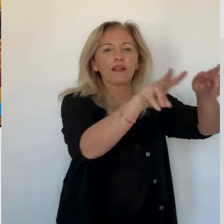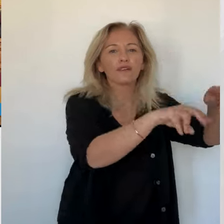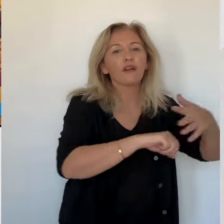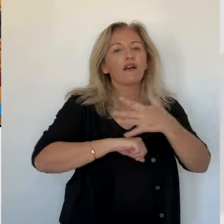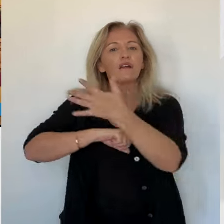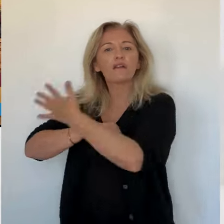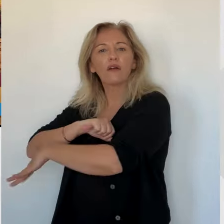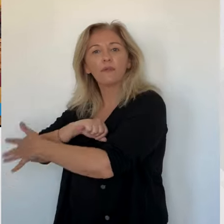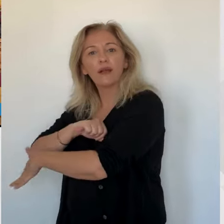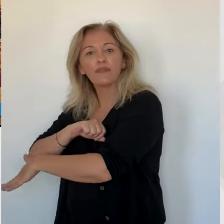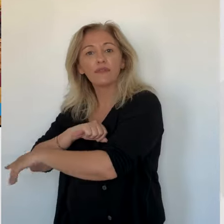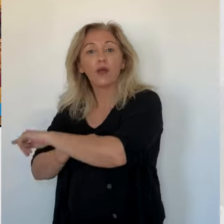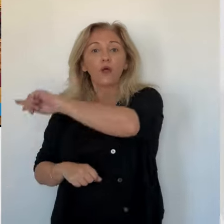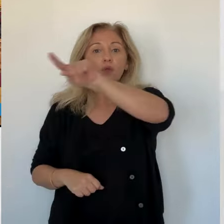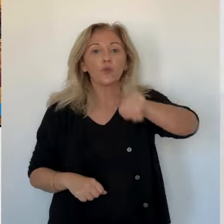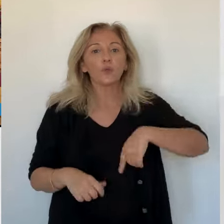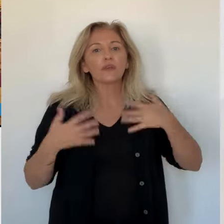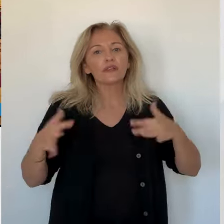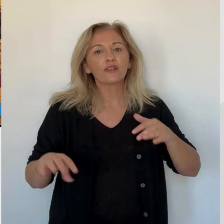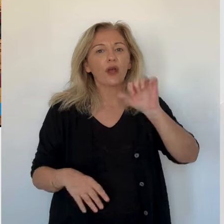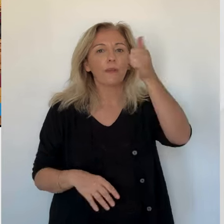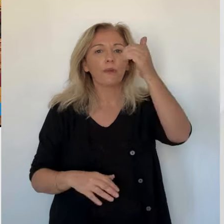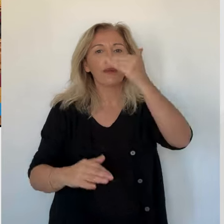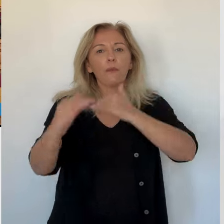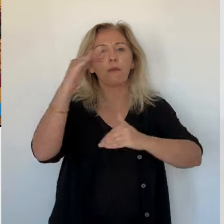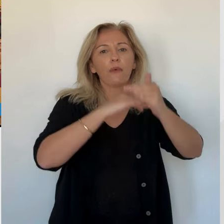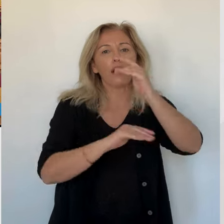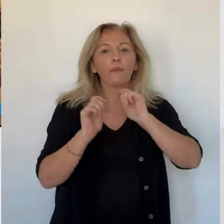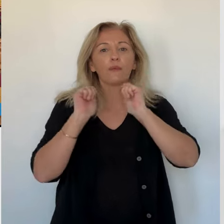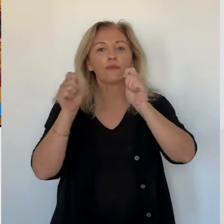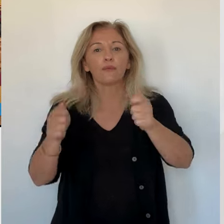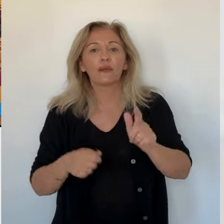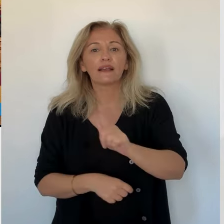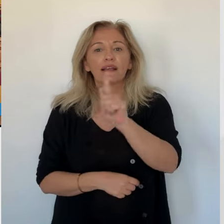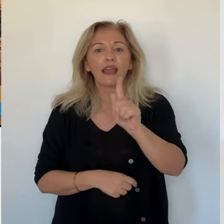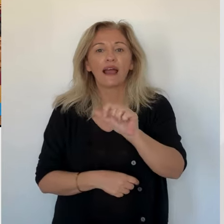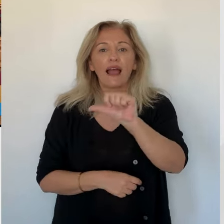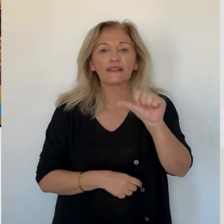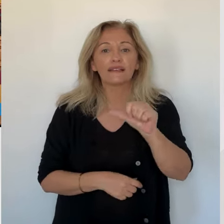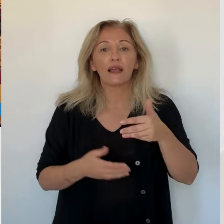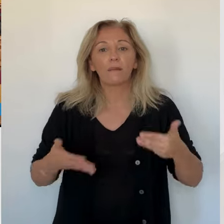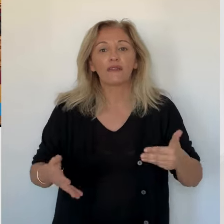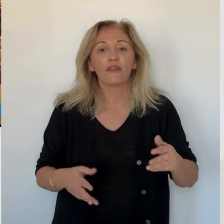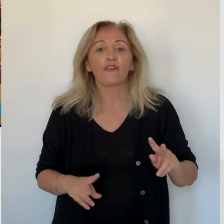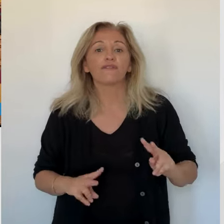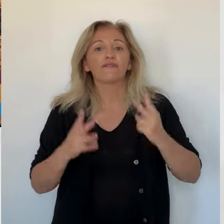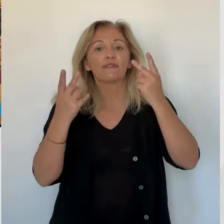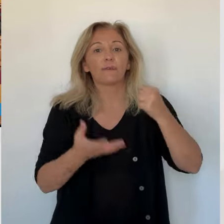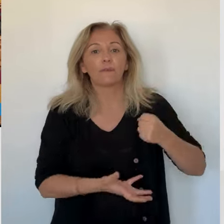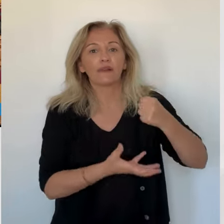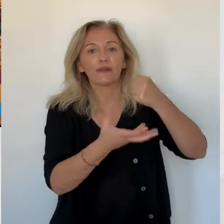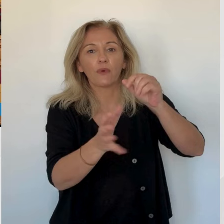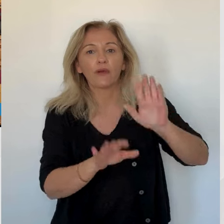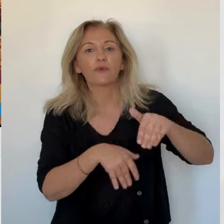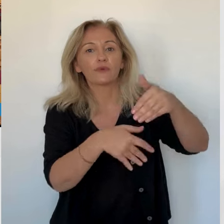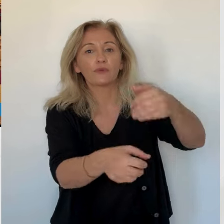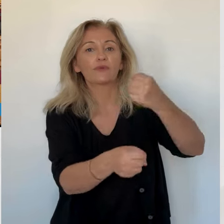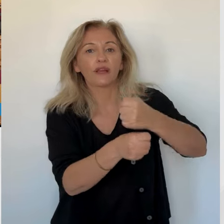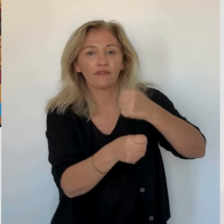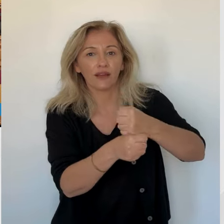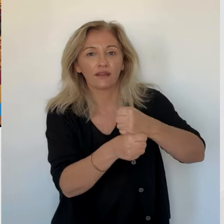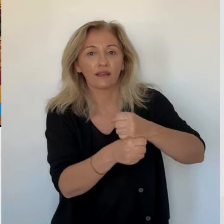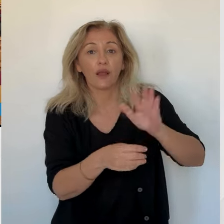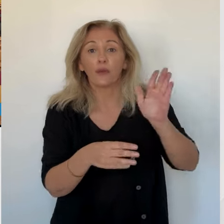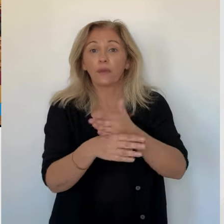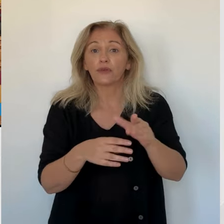rural. C'est ce que nous avons fait d'abord avec un premier programme européen, Grid Access. Aujourd'hui, Via Patrimonia, c'est la suite de ce programme-là qui va permettre de